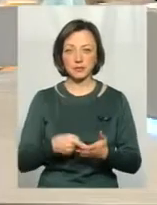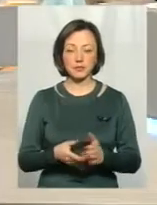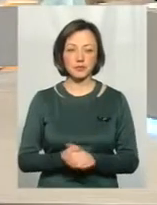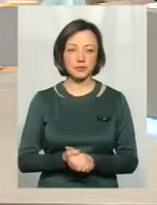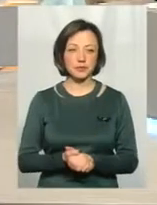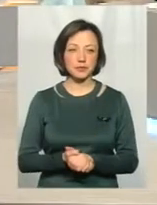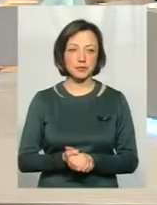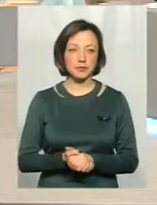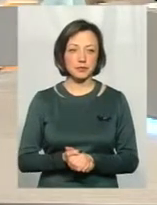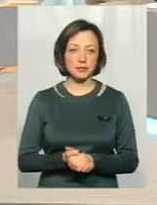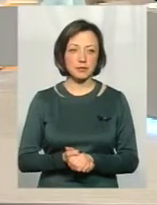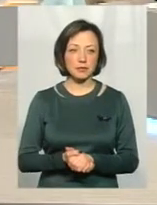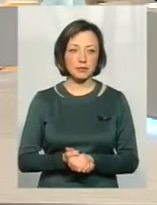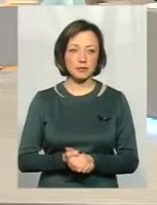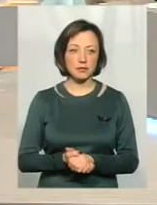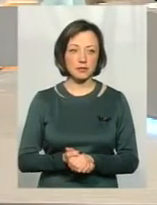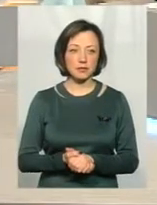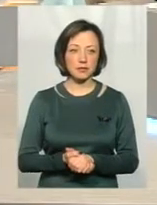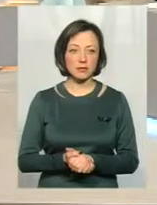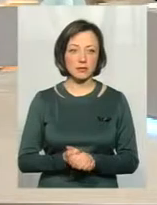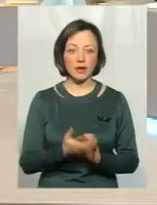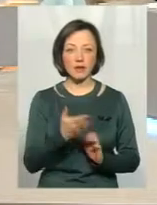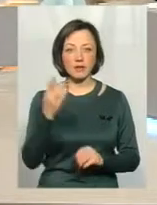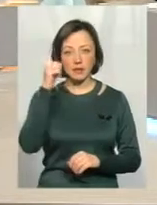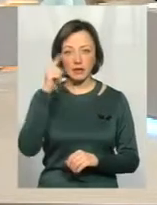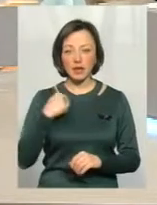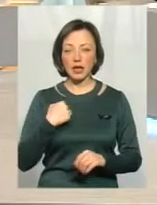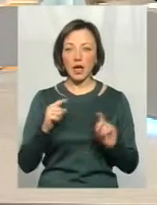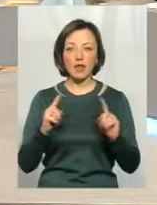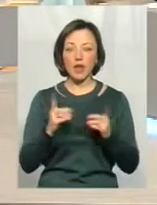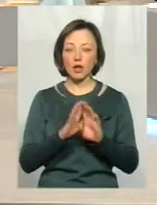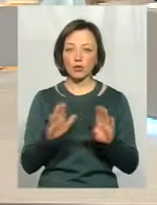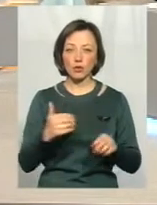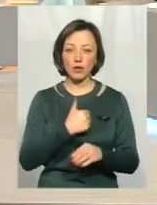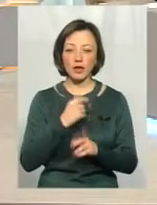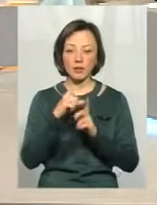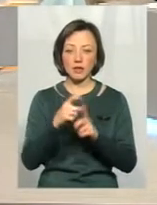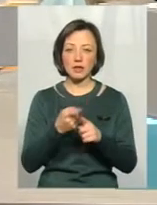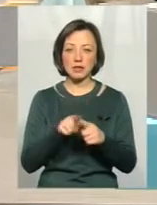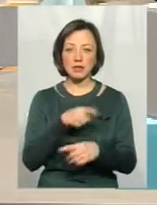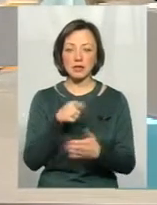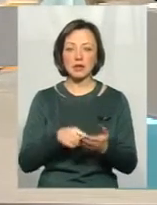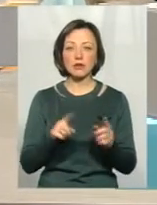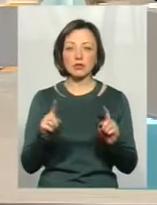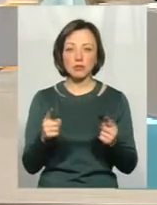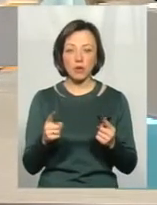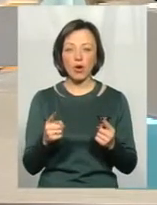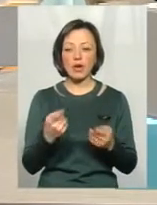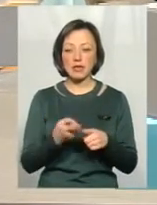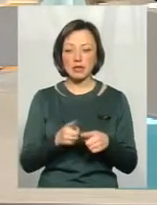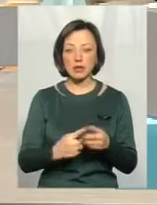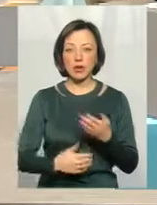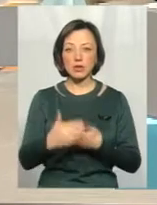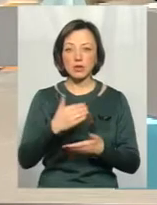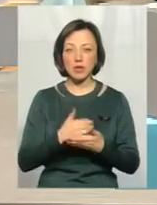Ви знаєте, я не дуже хотіла відповідати на це питання. Чому? Тому що я вважаю, що ці останні роки, скажімо так,